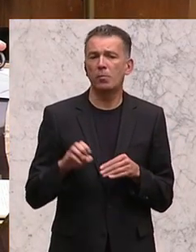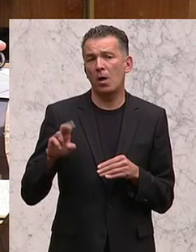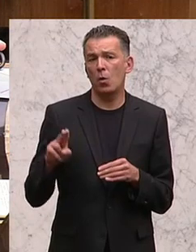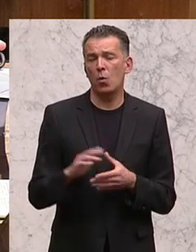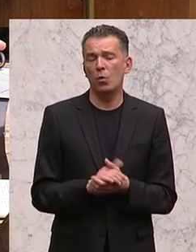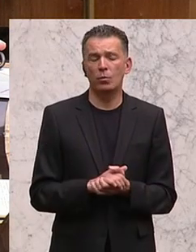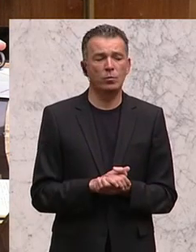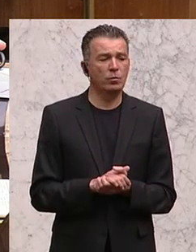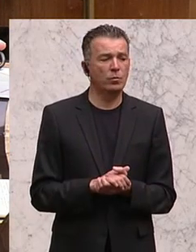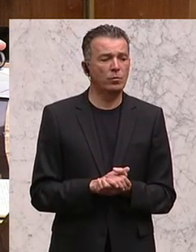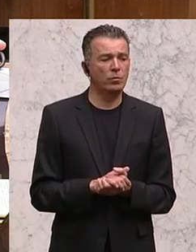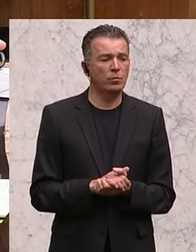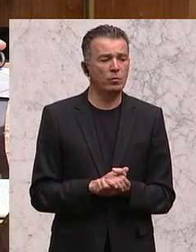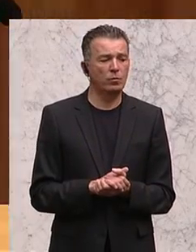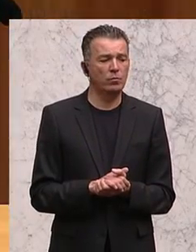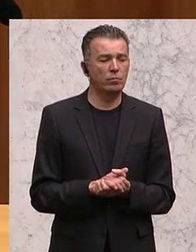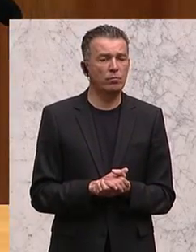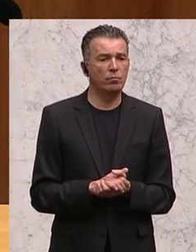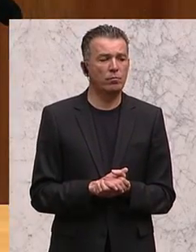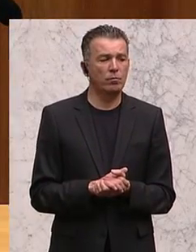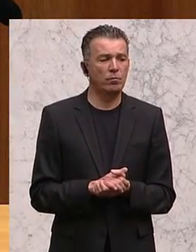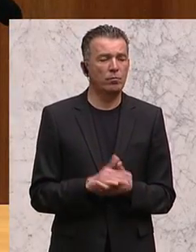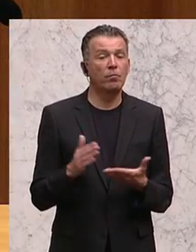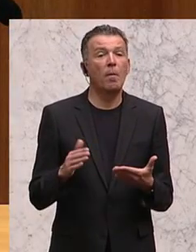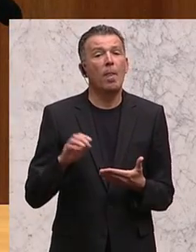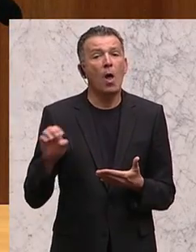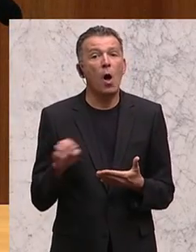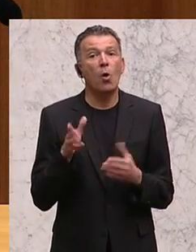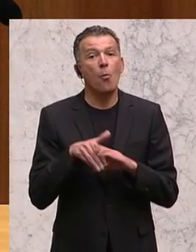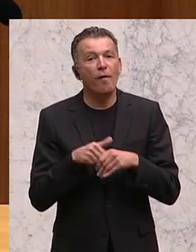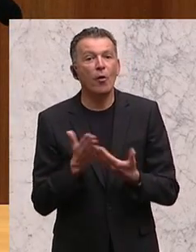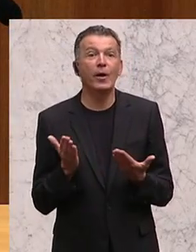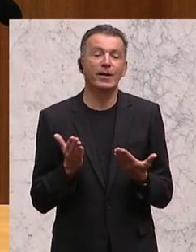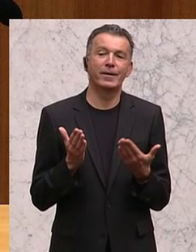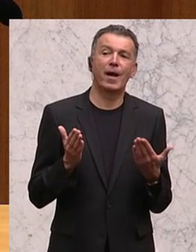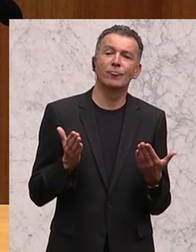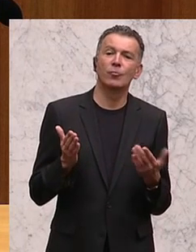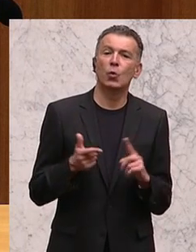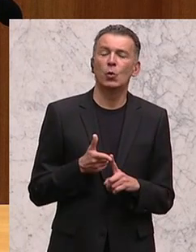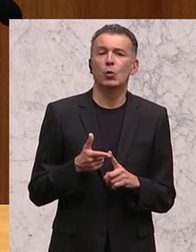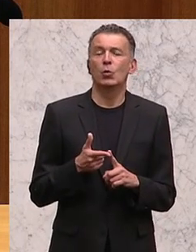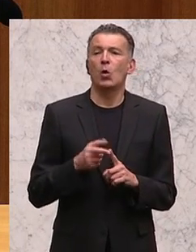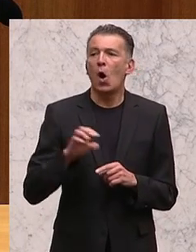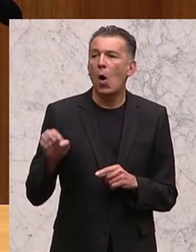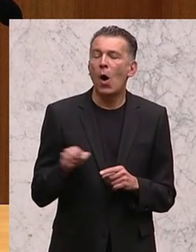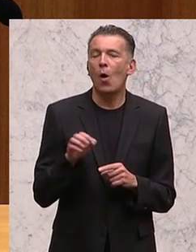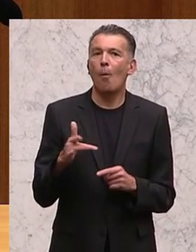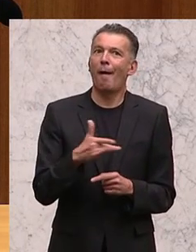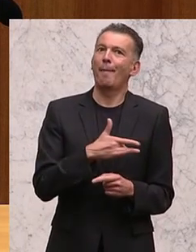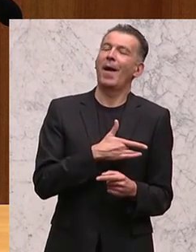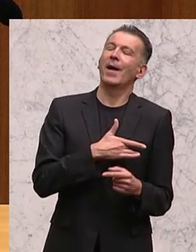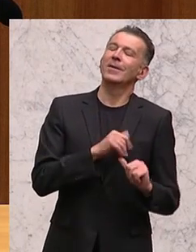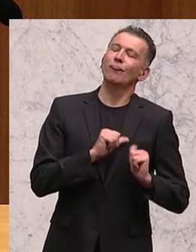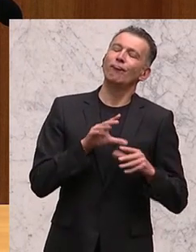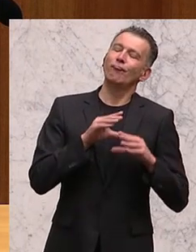die Europäische Union. Das darf man bei aller Europafreundlichkeit und bei allem Europa im Herzen nicht